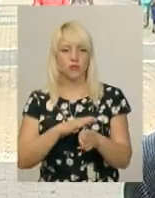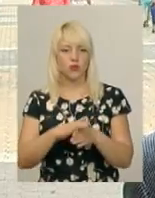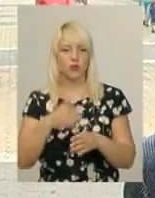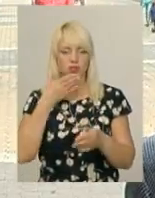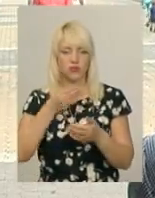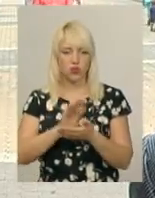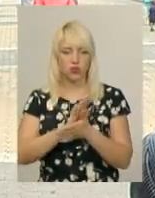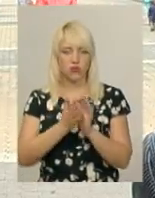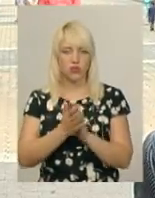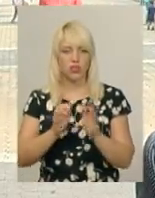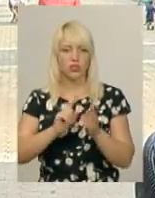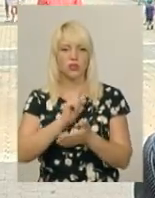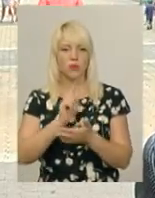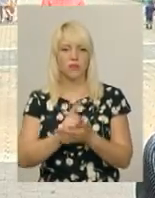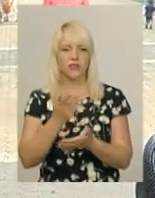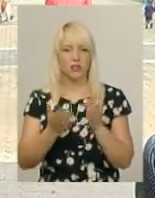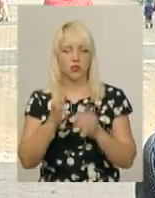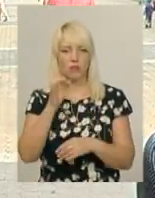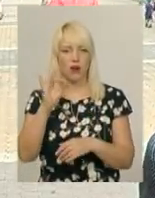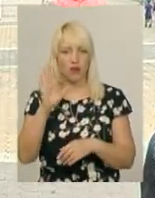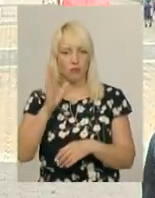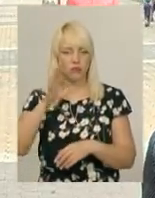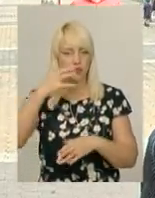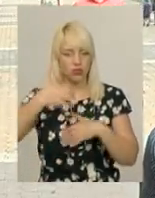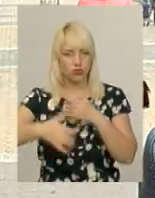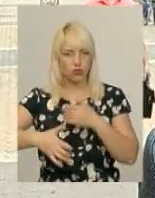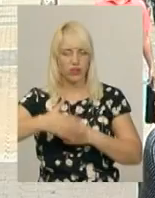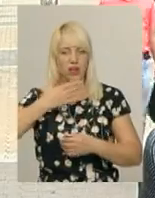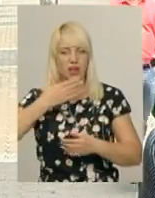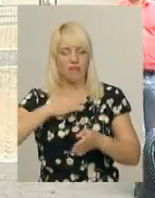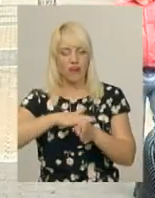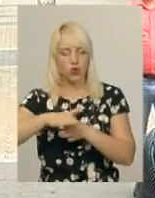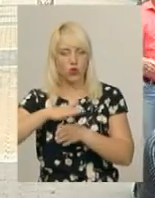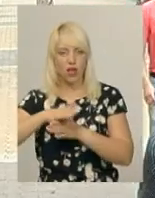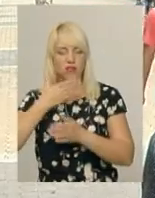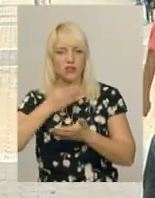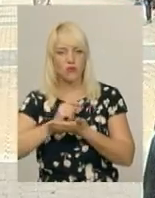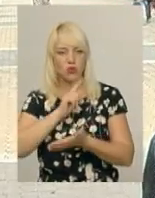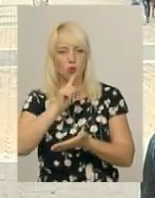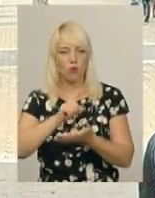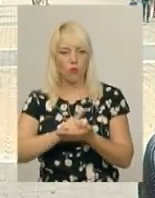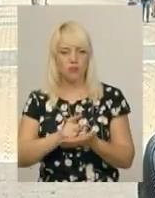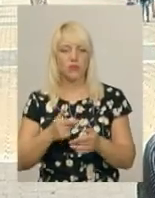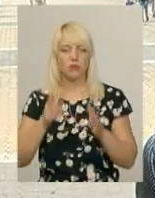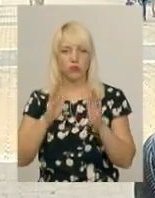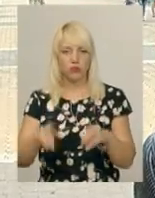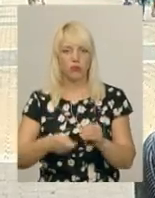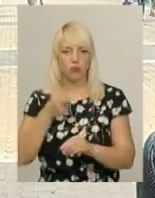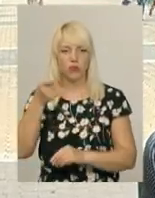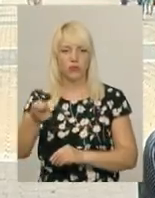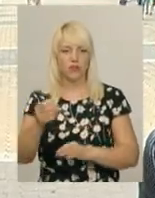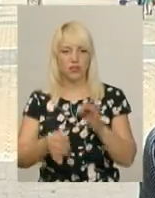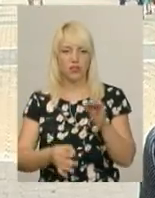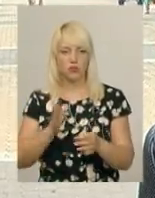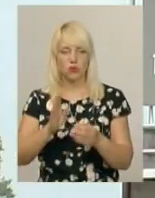зобов'язані. Якщо ТОВБРАО надалі буде ігнорувати виконання своїх обов'язків згідно договору, то ми будемо подавати на суд і